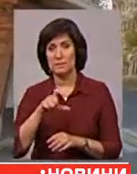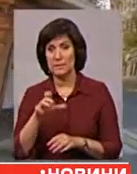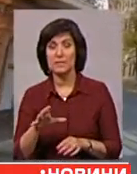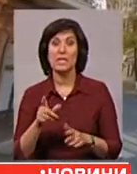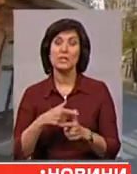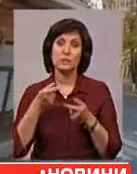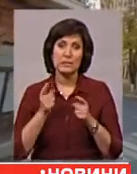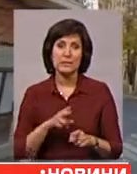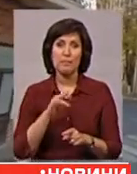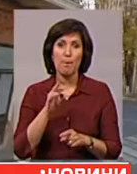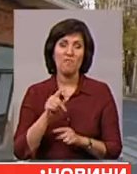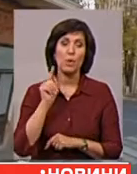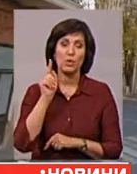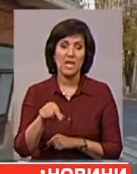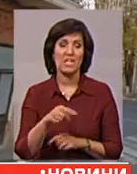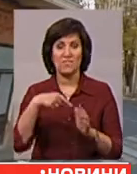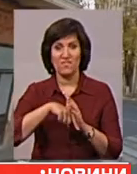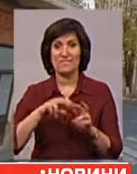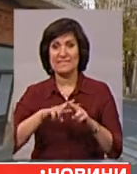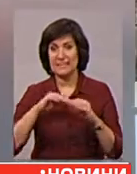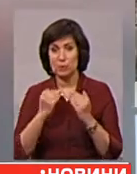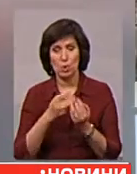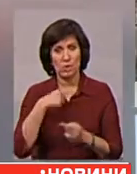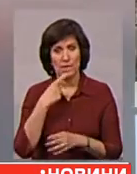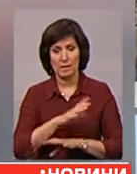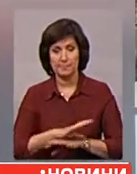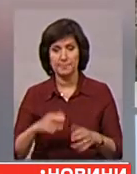Однак чи дійсно Павло там, у самому СІЗО не кажуть.